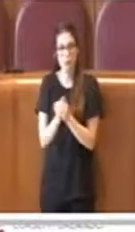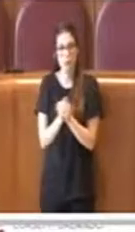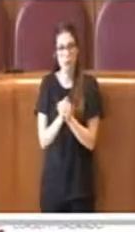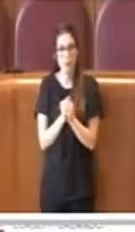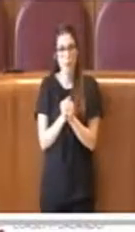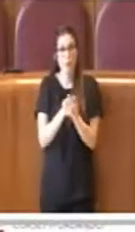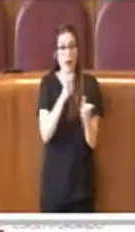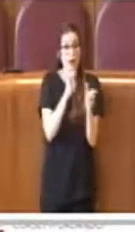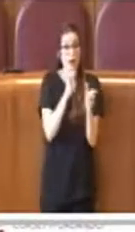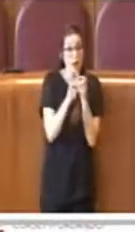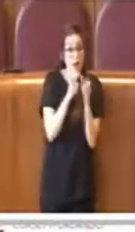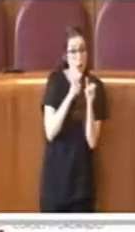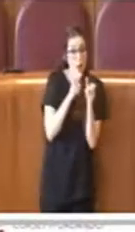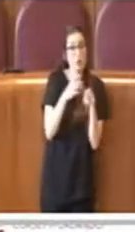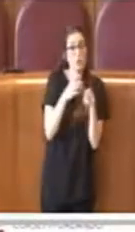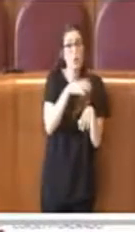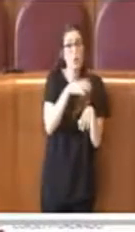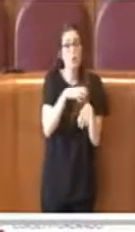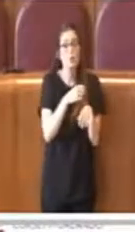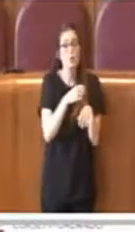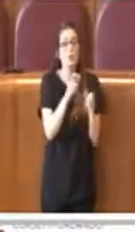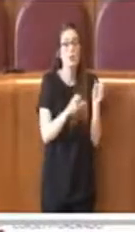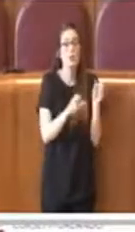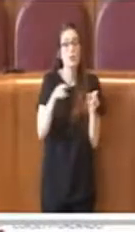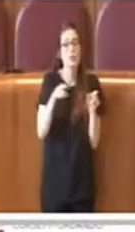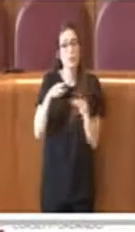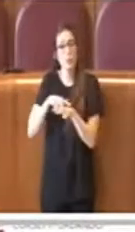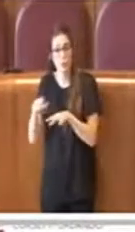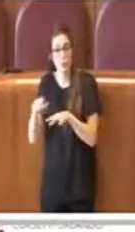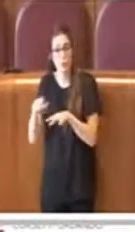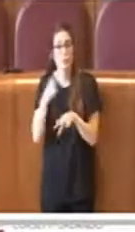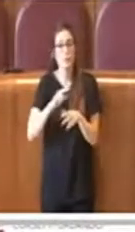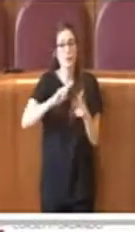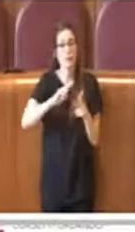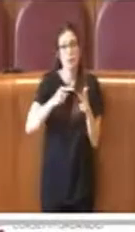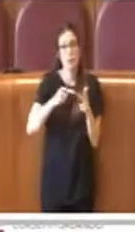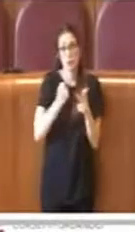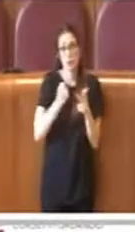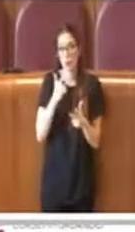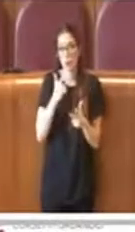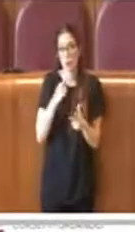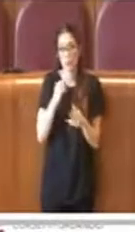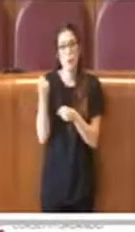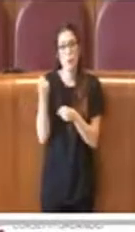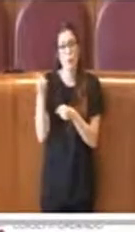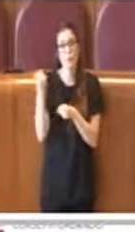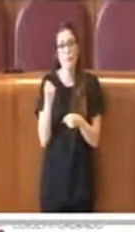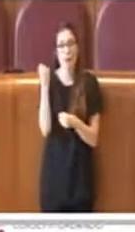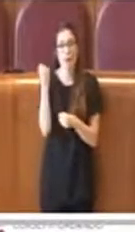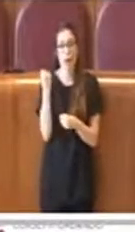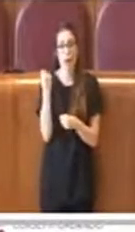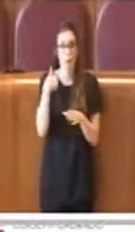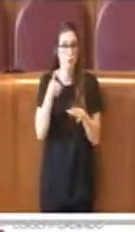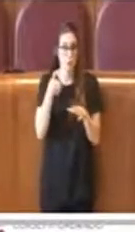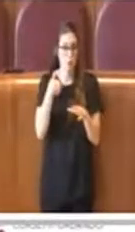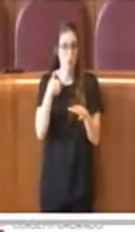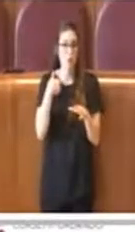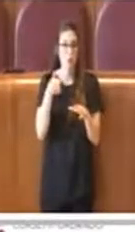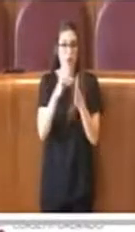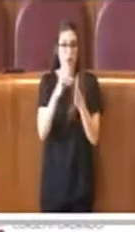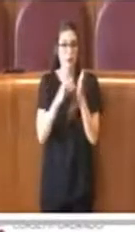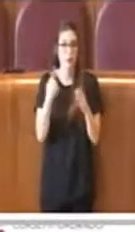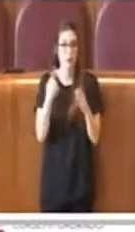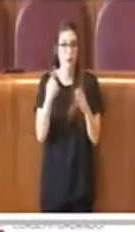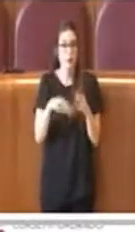tra la consulta cittadina e le consulte municipali, questo è il terzo elemento fondamentale, l'altro pilastro di questo regolamento, oltre alla